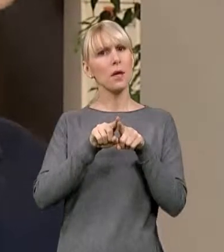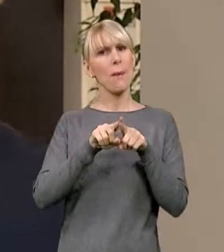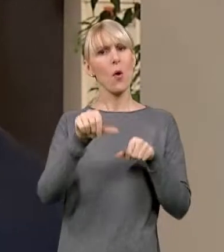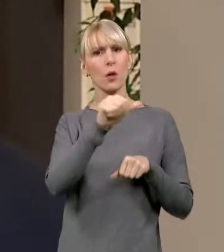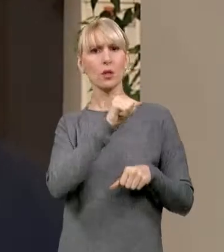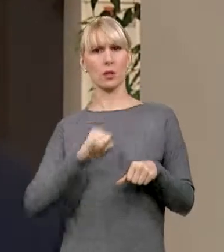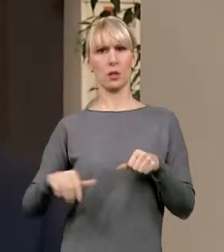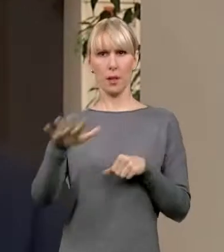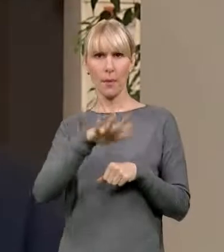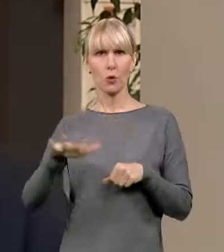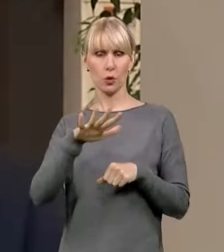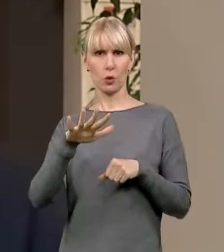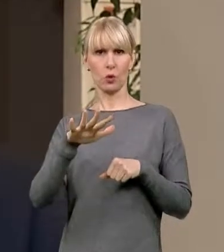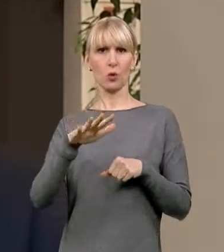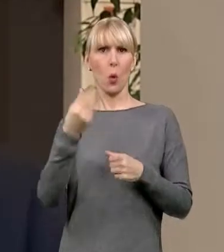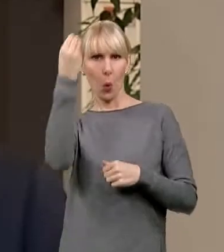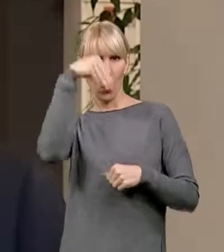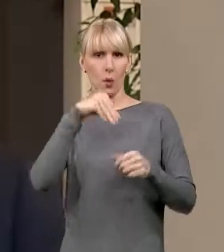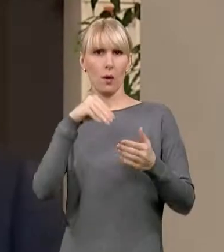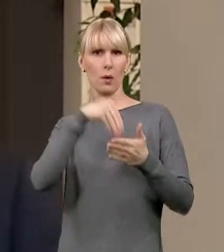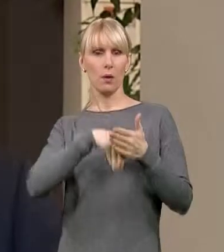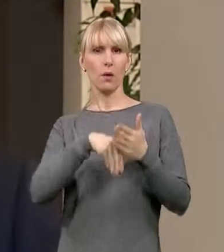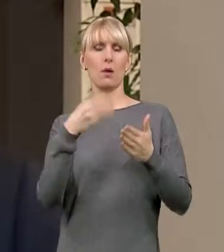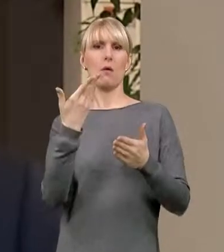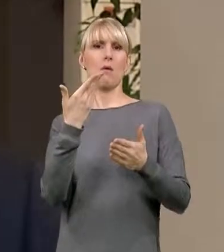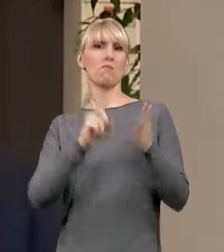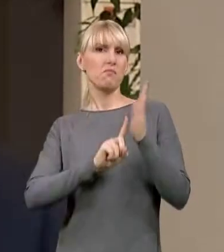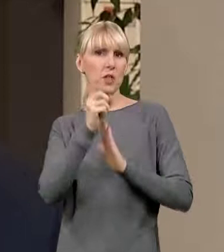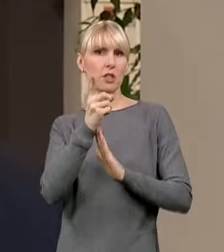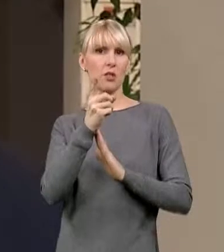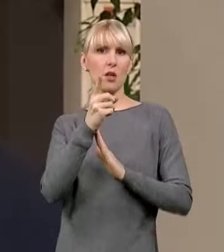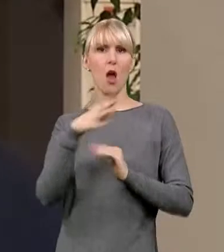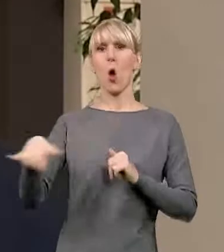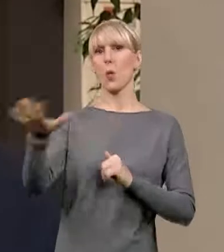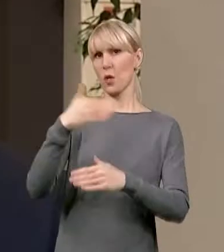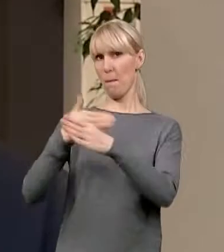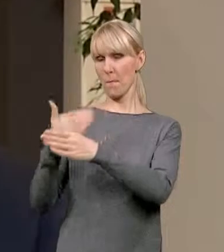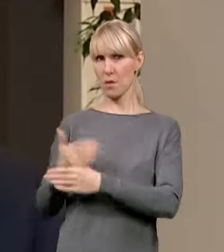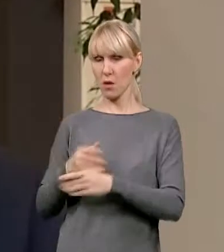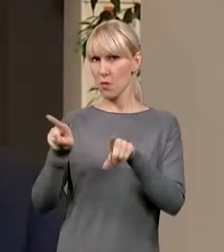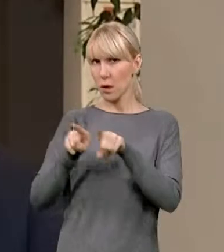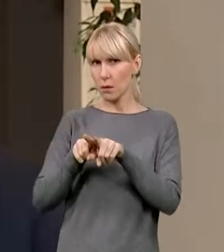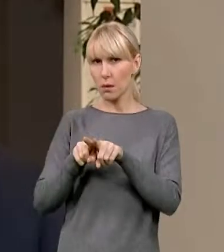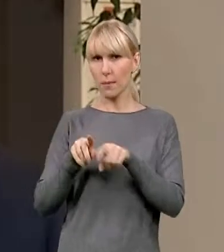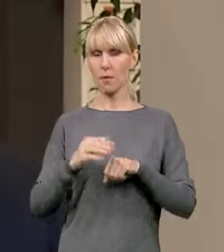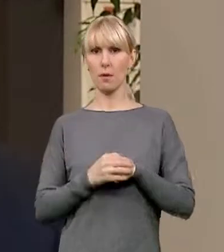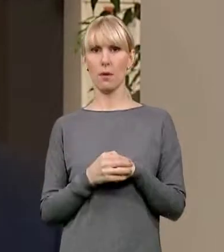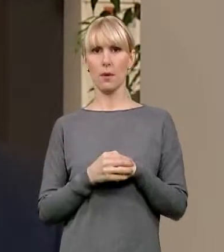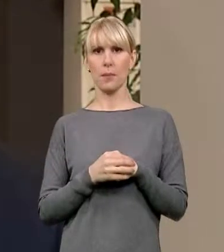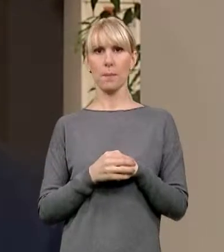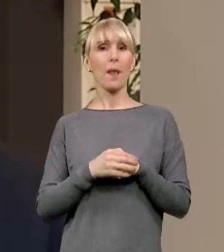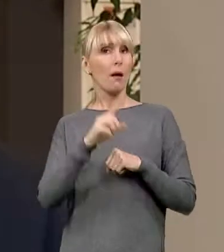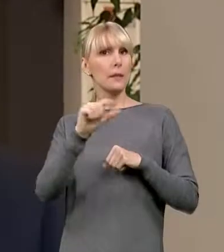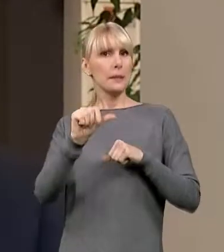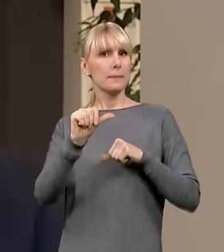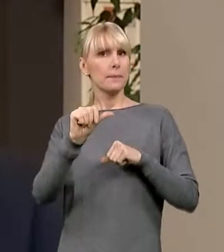terytorialnego, uczelnie wyższe, instytucje otoczenia biznesu. Z czym mogą do nas przychodzić? Przyszły rok,